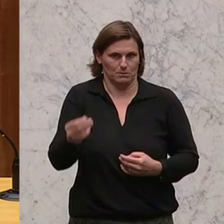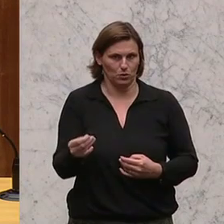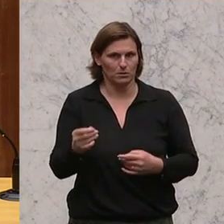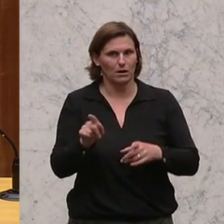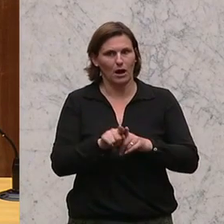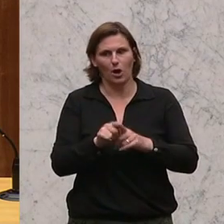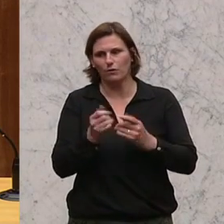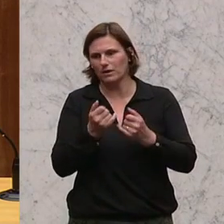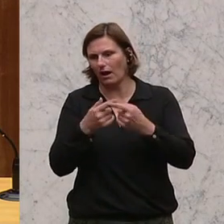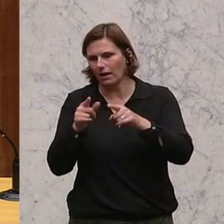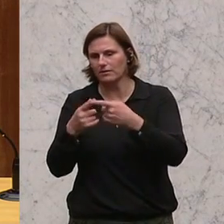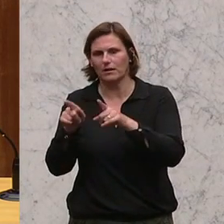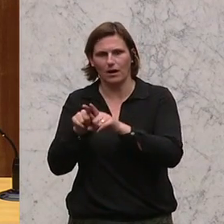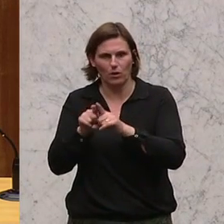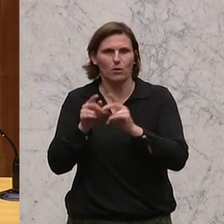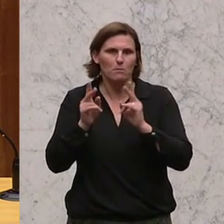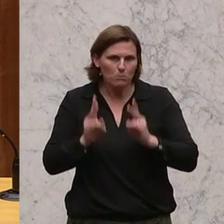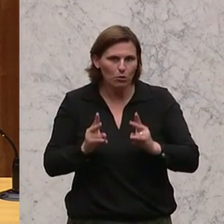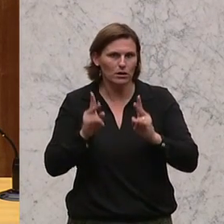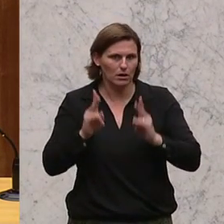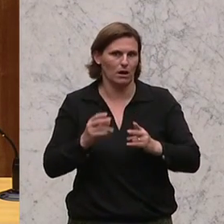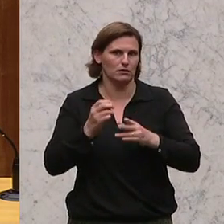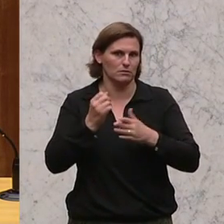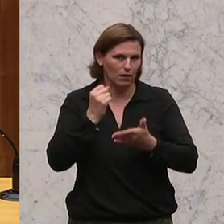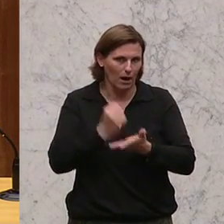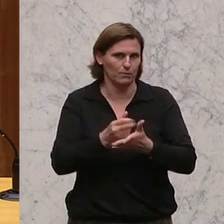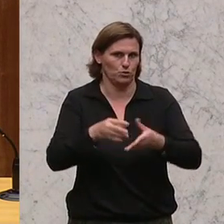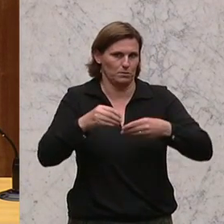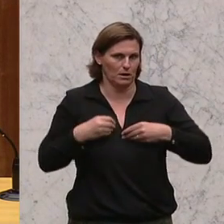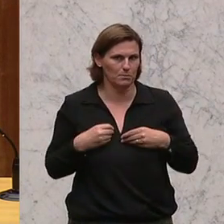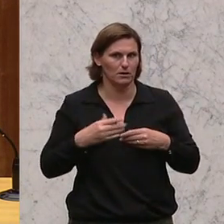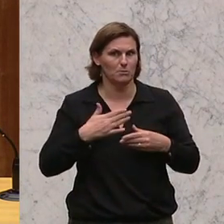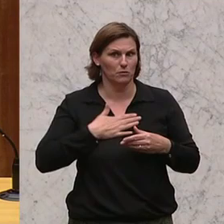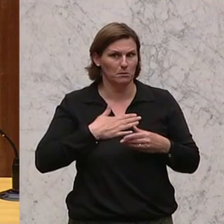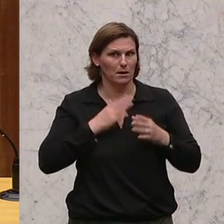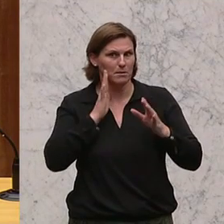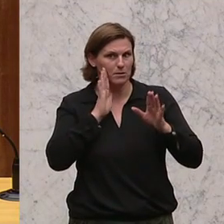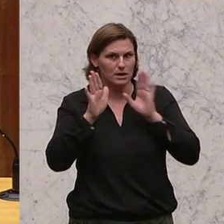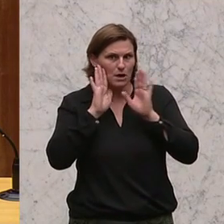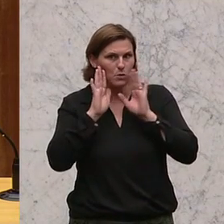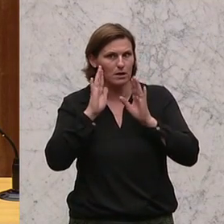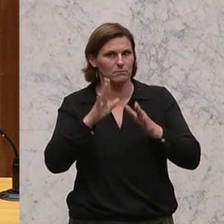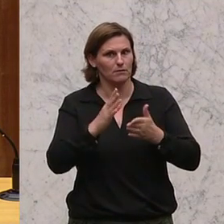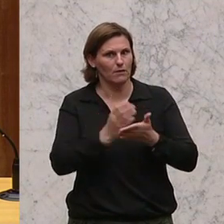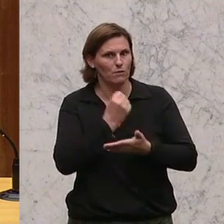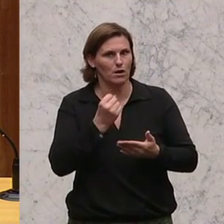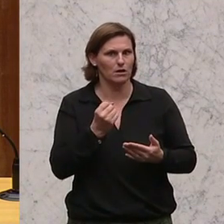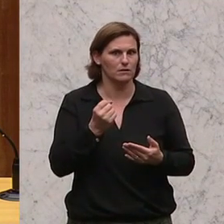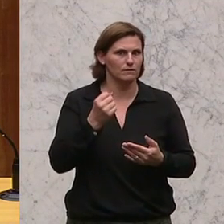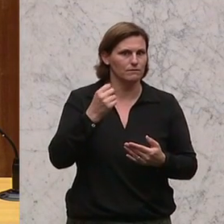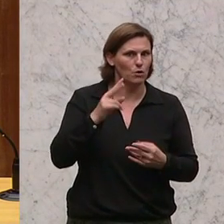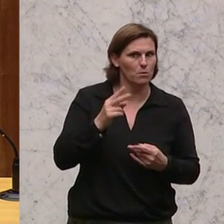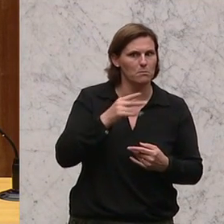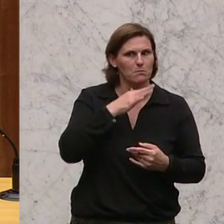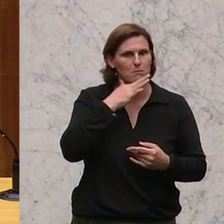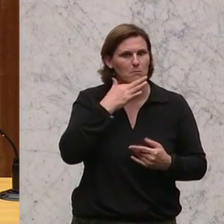Kickinger oder auch andere geeignet wären, das Amt auszuführen. Für mich war das Hearing vor allem deswegen erfolgreich, weil es gezeigt hat, dass es durchaus eine Reihe von